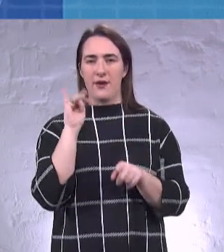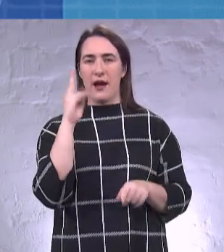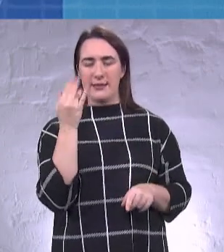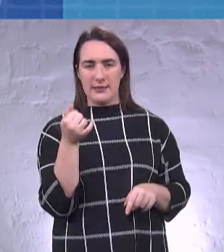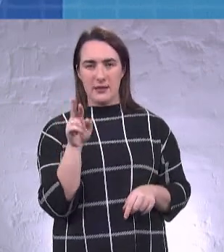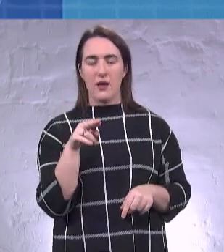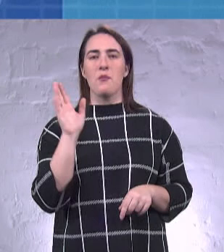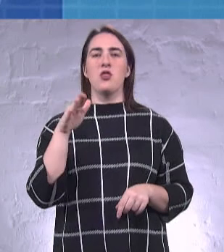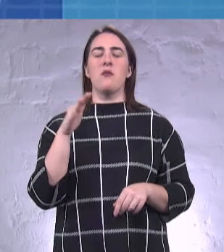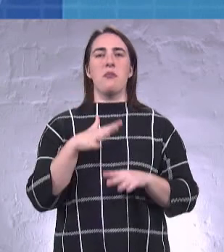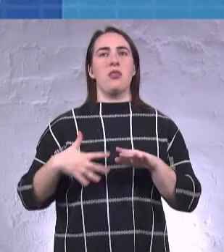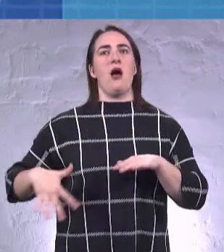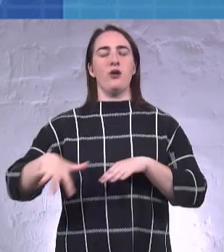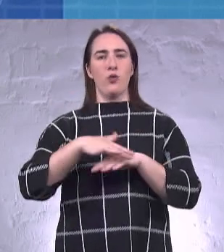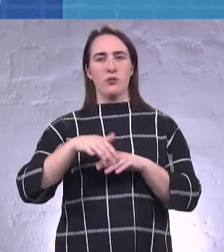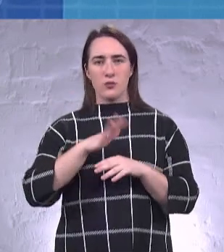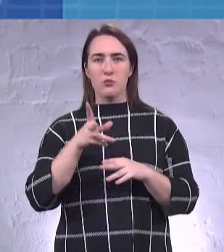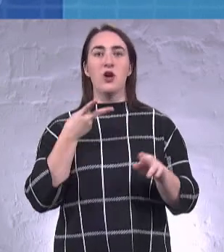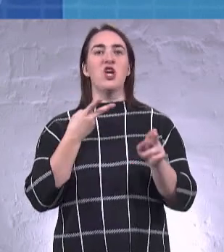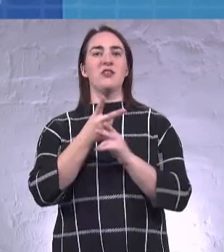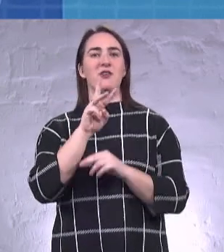народним депутатом, двічі обрався мером.